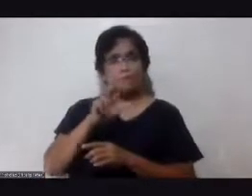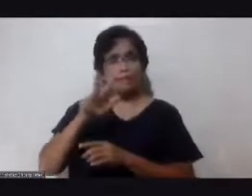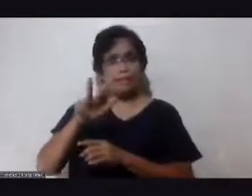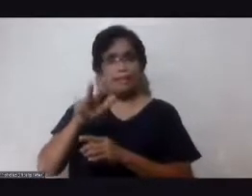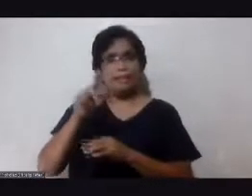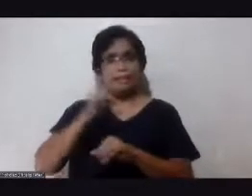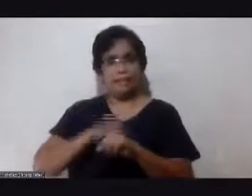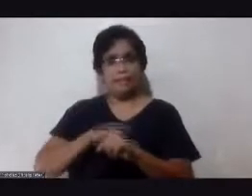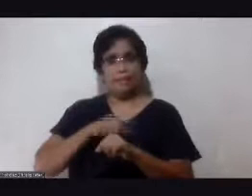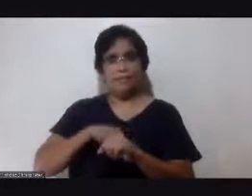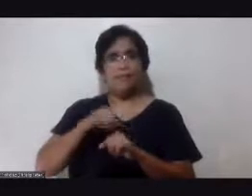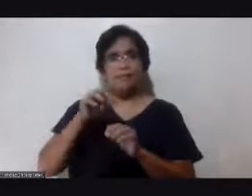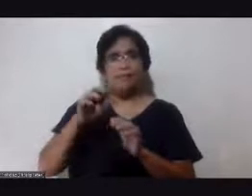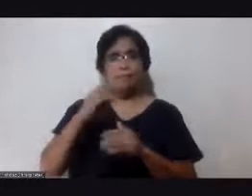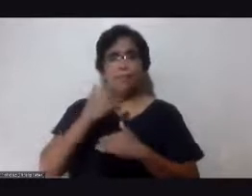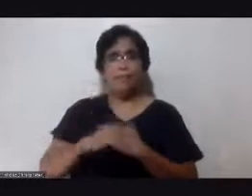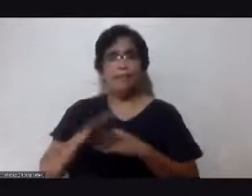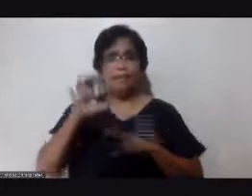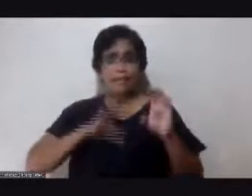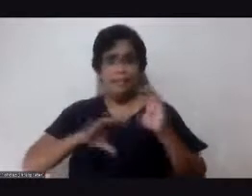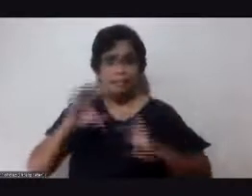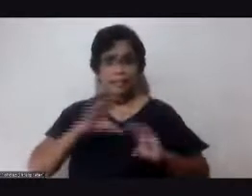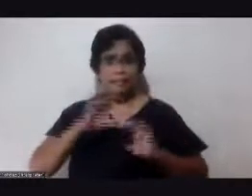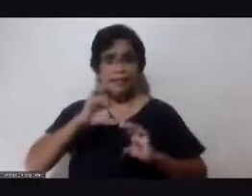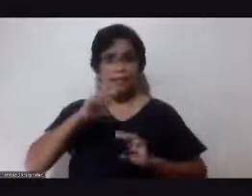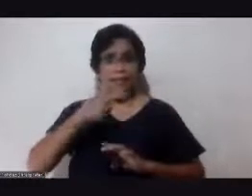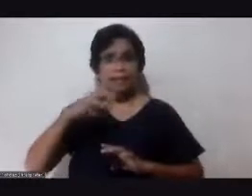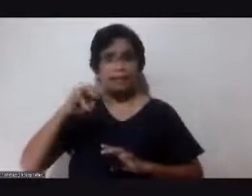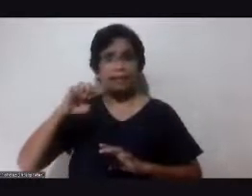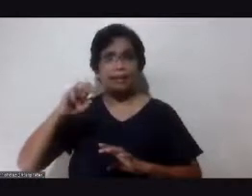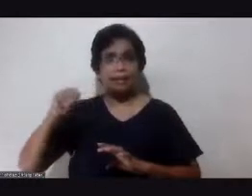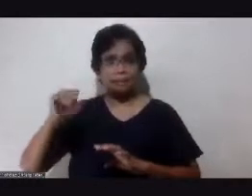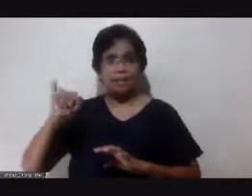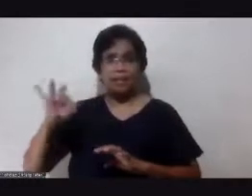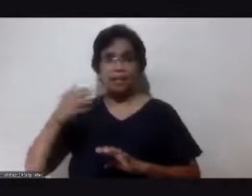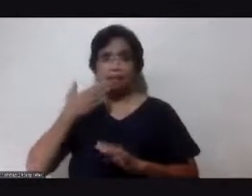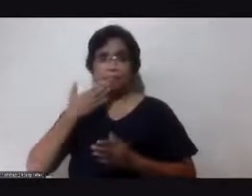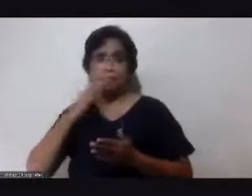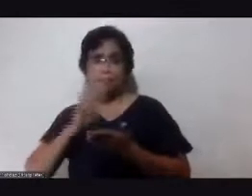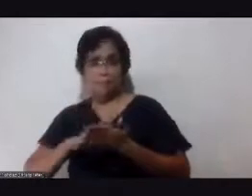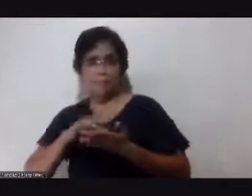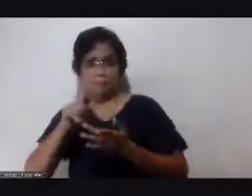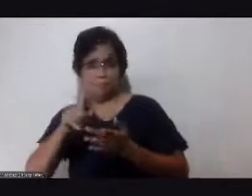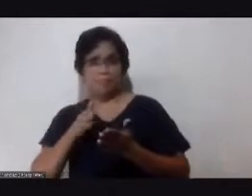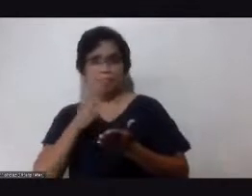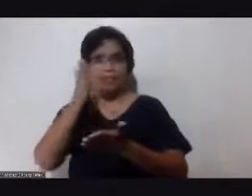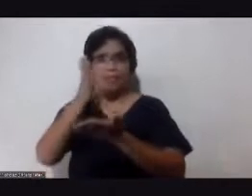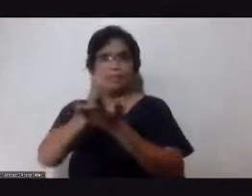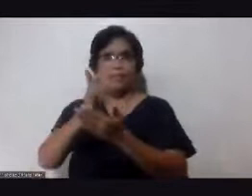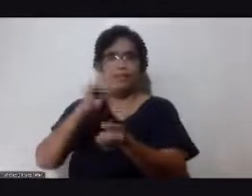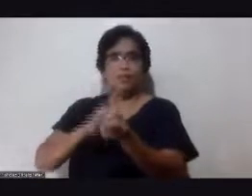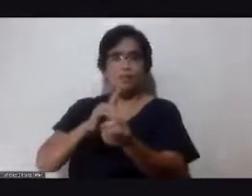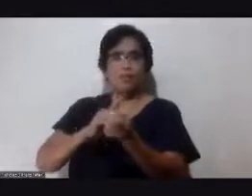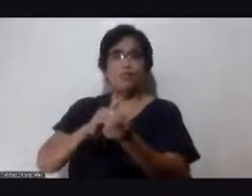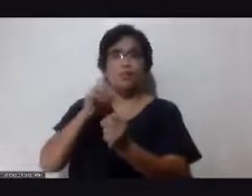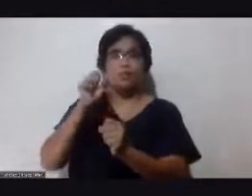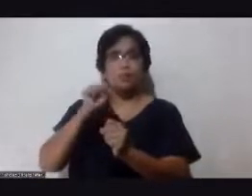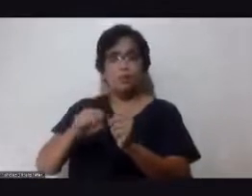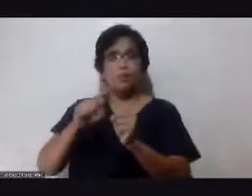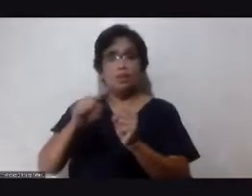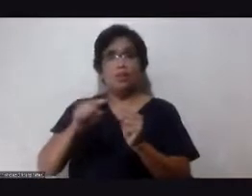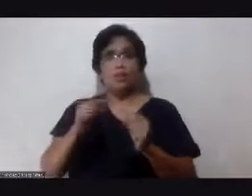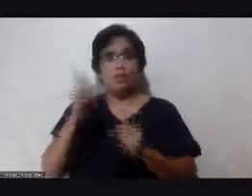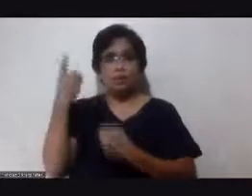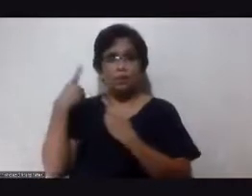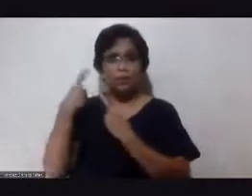masama talaga yung blood chem then magpapatingin ako sa doktor or during my birthday magpapa check